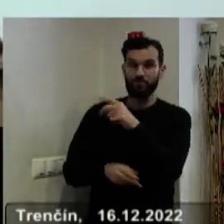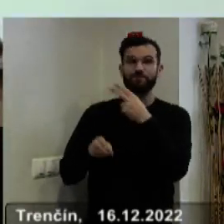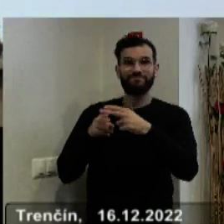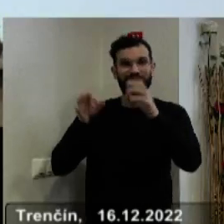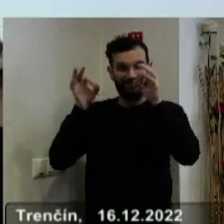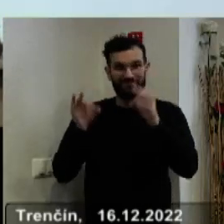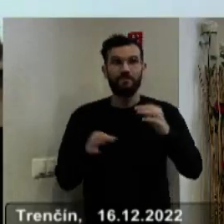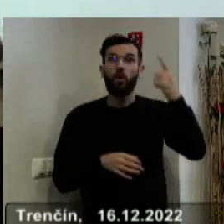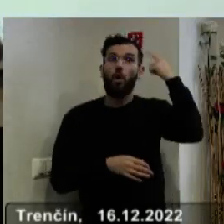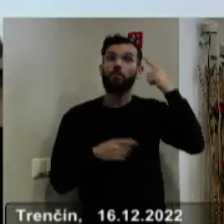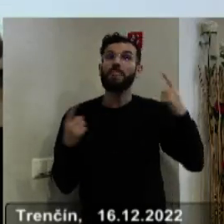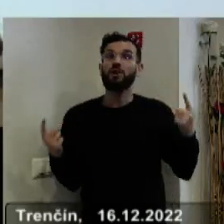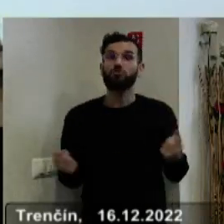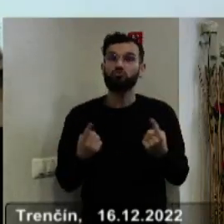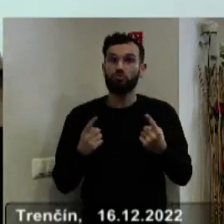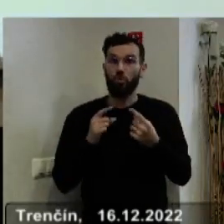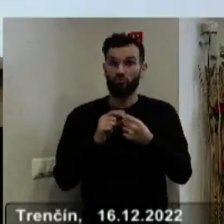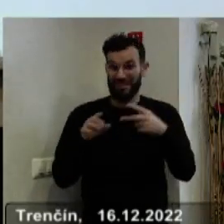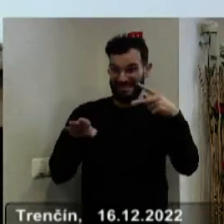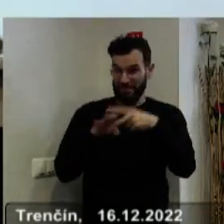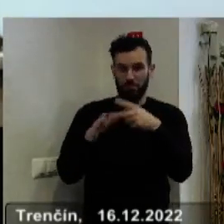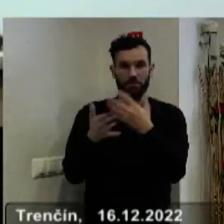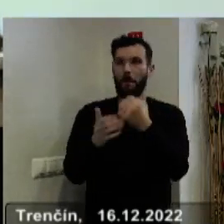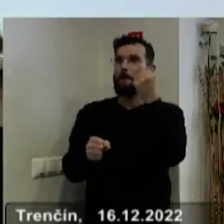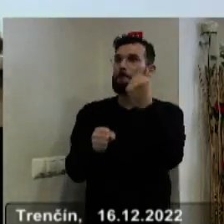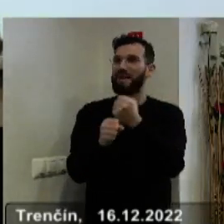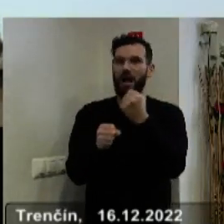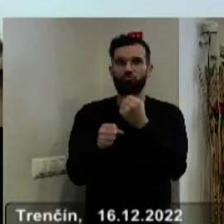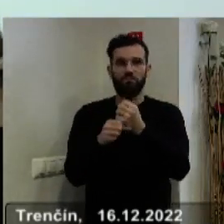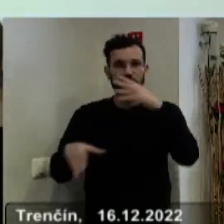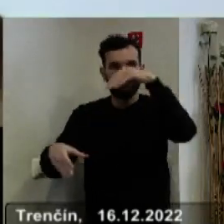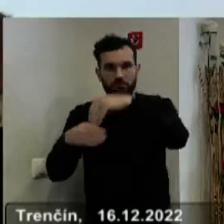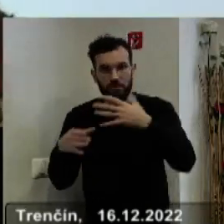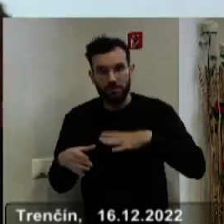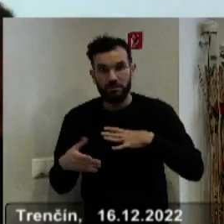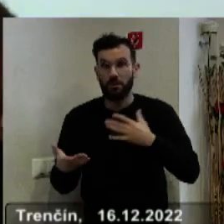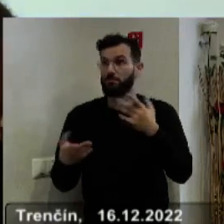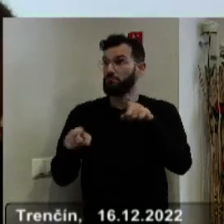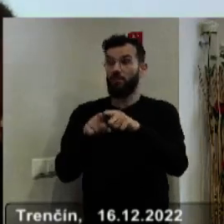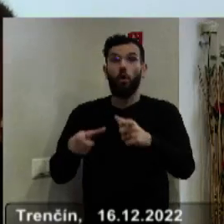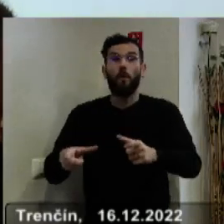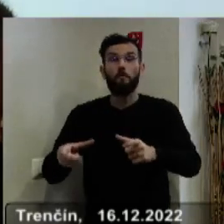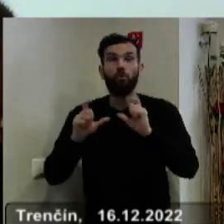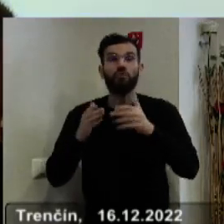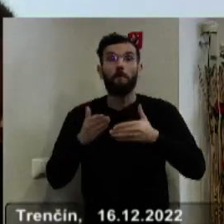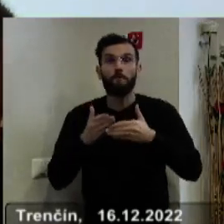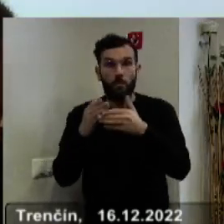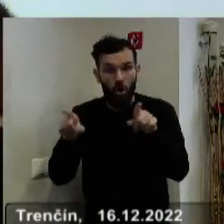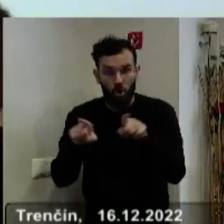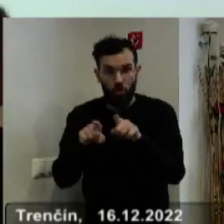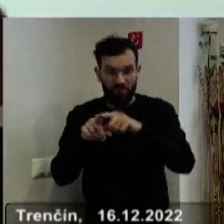odbornú činnosť, zabezpečovanie pomoci pri pracovnom uplatnení, ale aj rozširujeme o požičiavanie pomôcok.